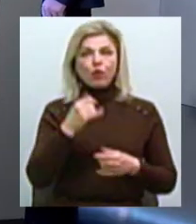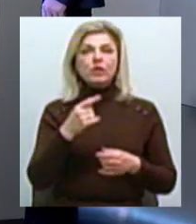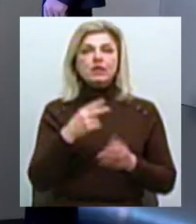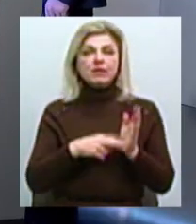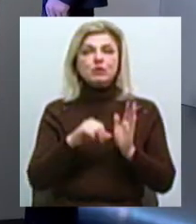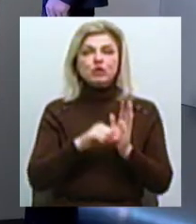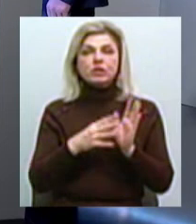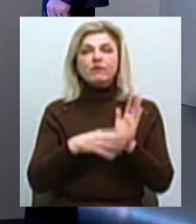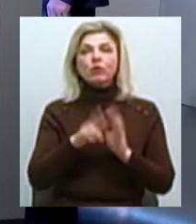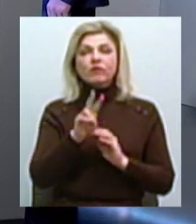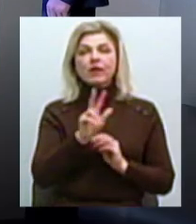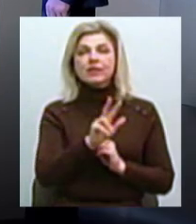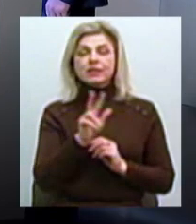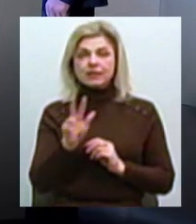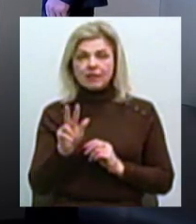-33